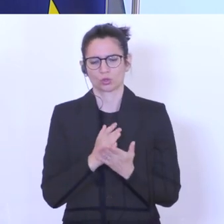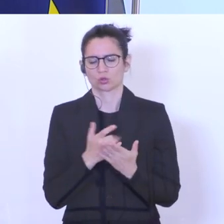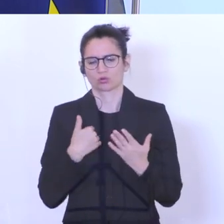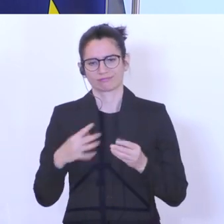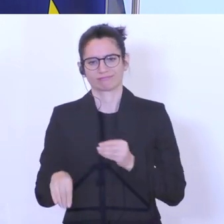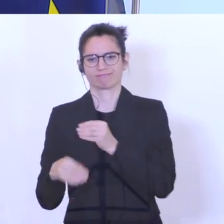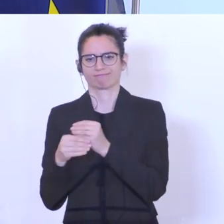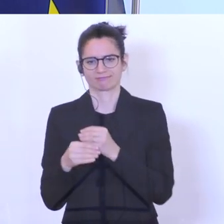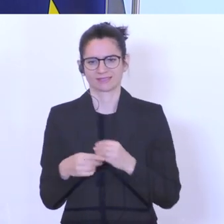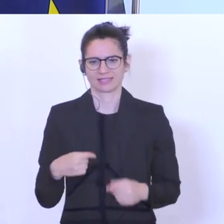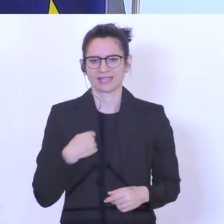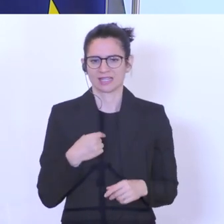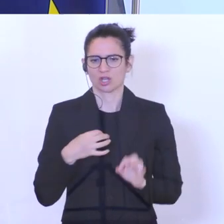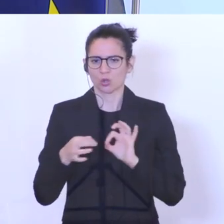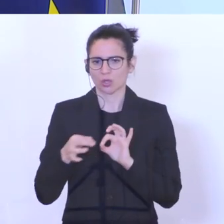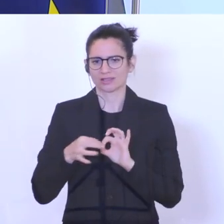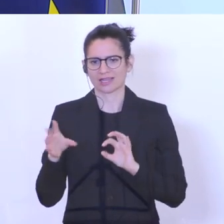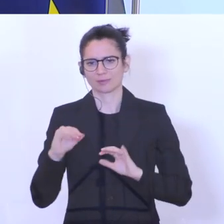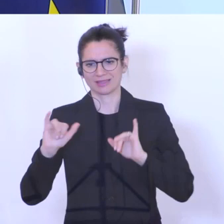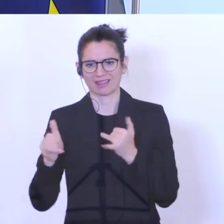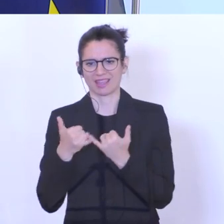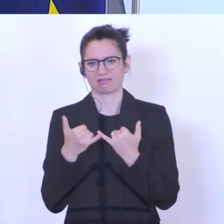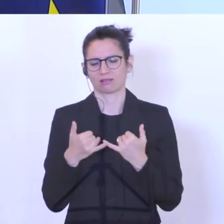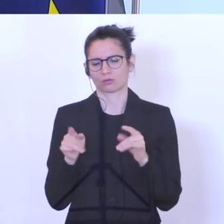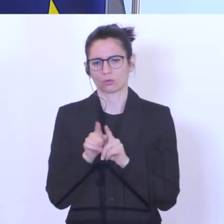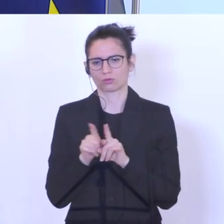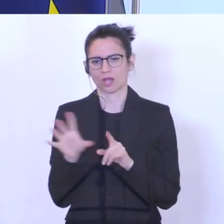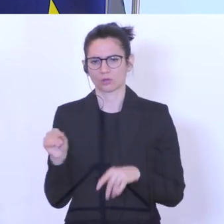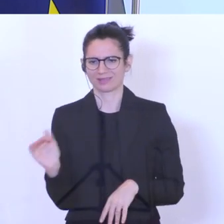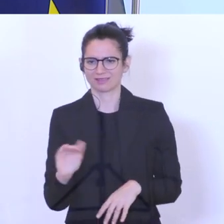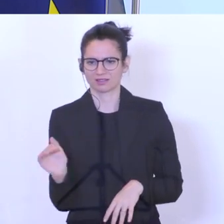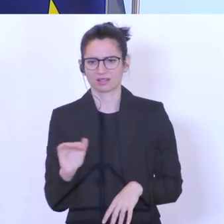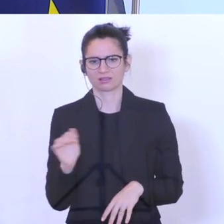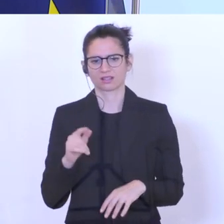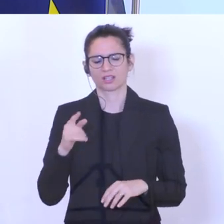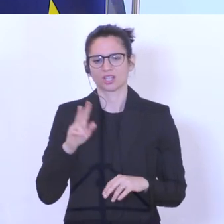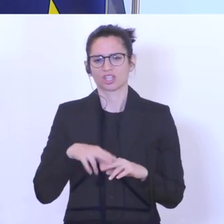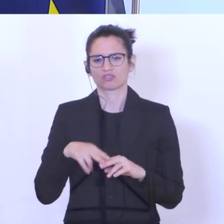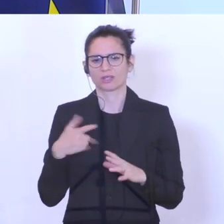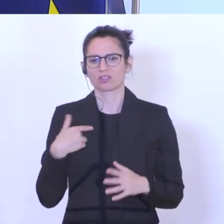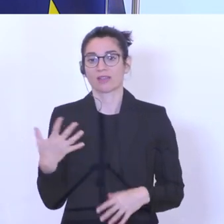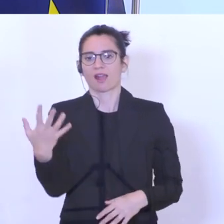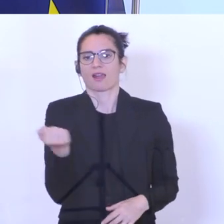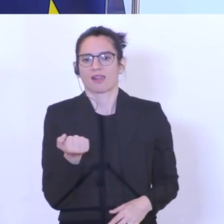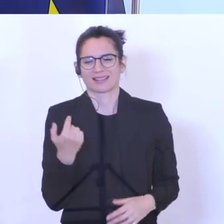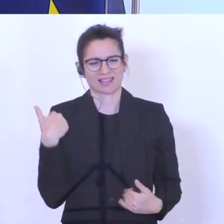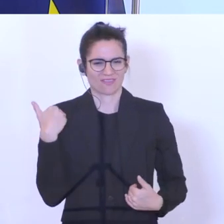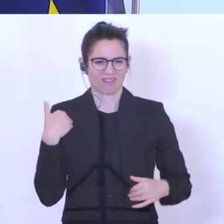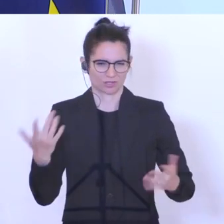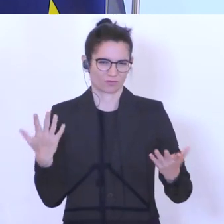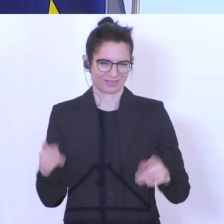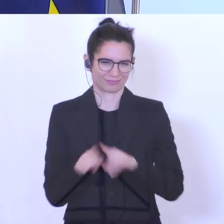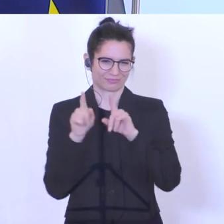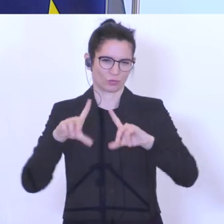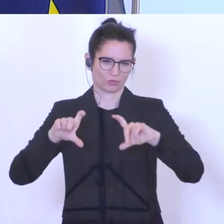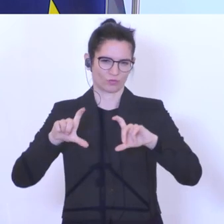dürfen, dass eben auch im Kontakt mit den Eltern und mit dem Kind dann das Kind danach gegriffen hat. Und dementsprechend wurde dann